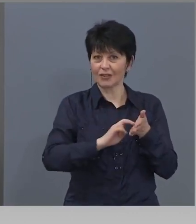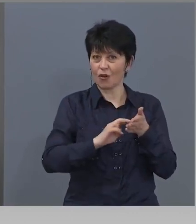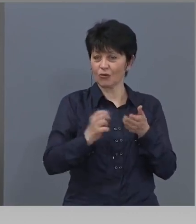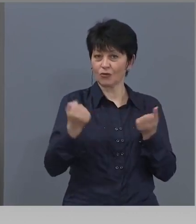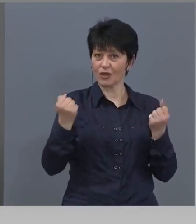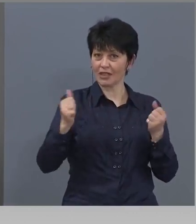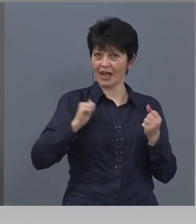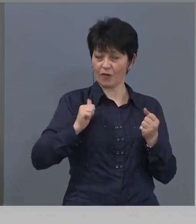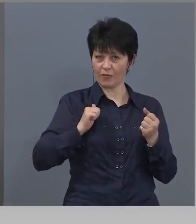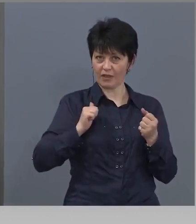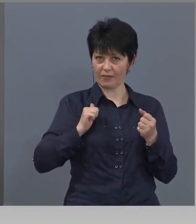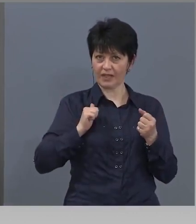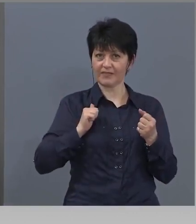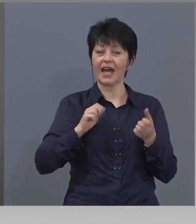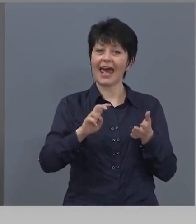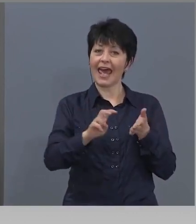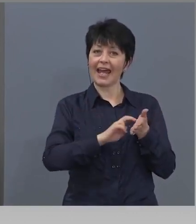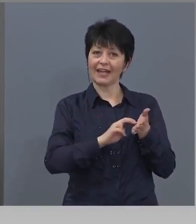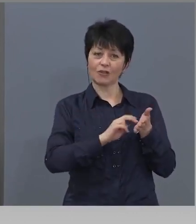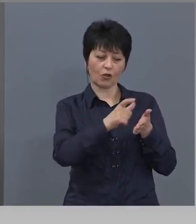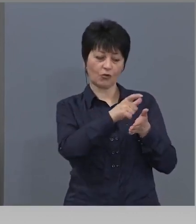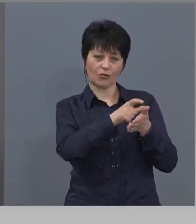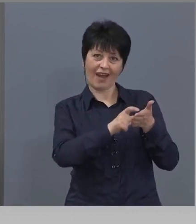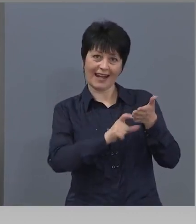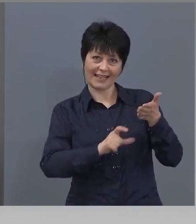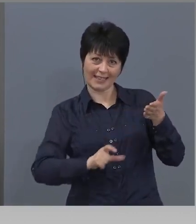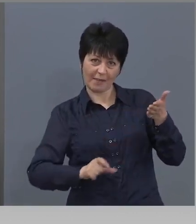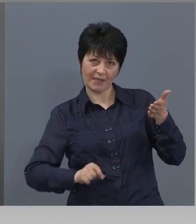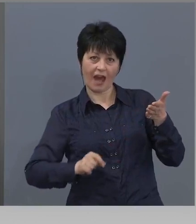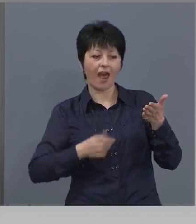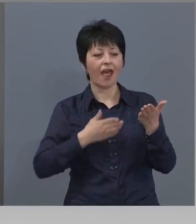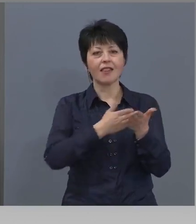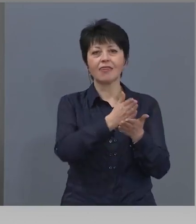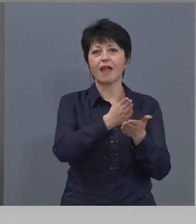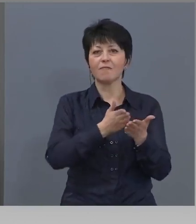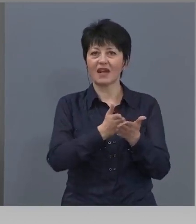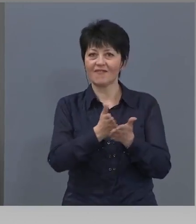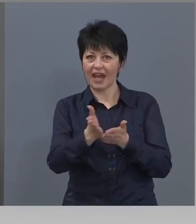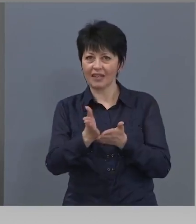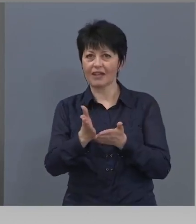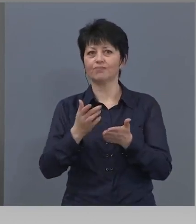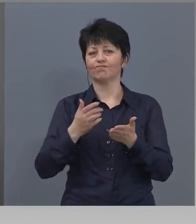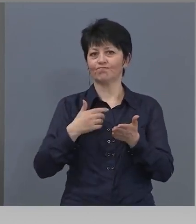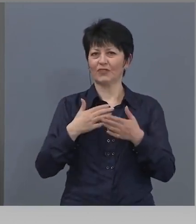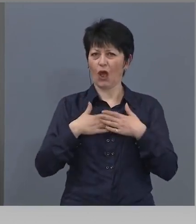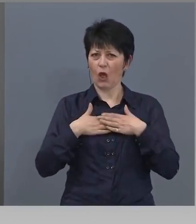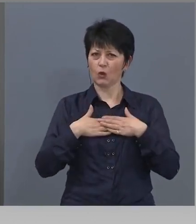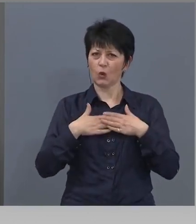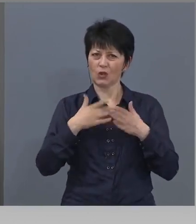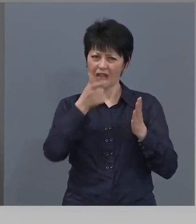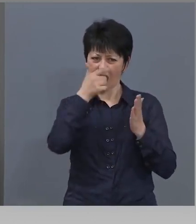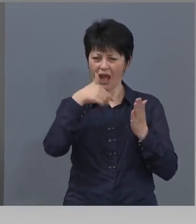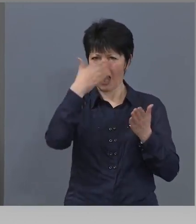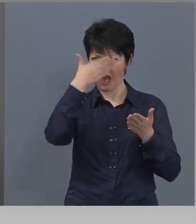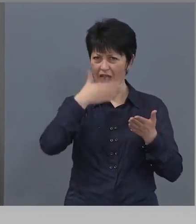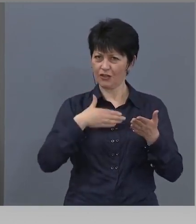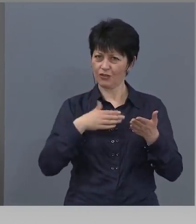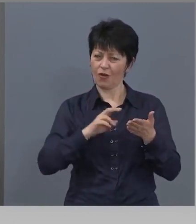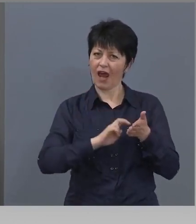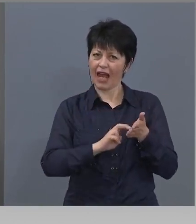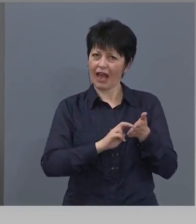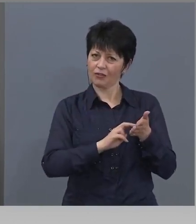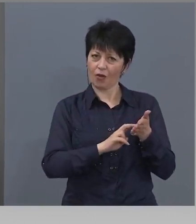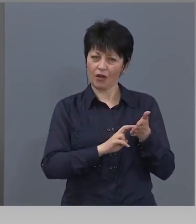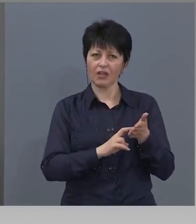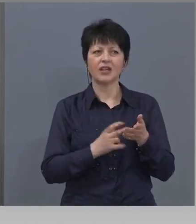електронната рецепта, електронното направление, електронното досие и още други елементи, други